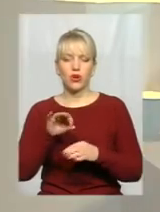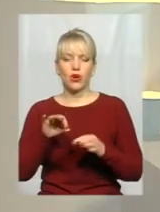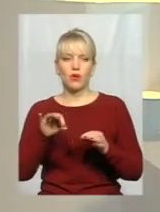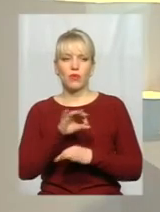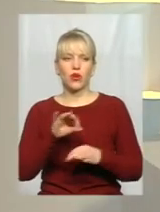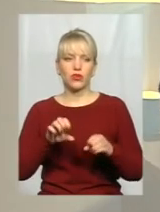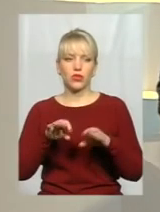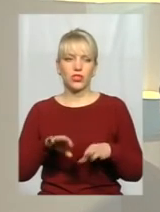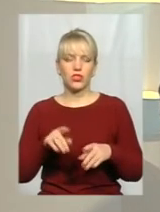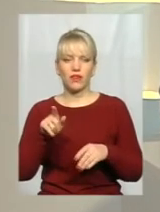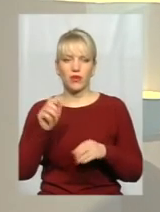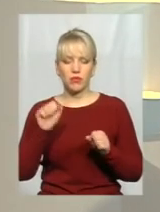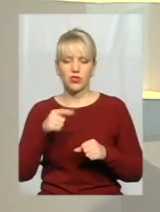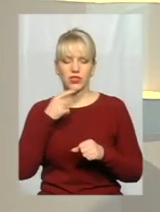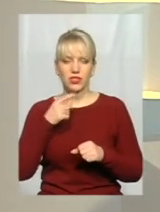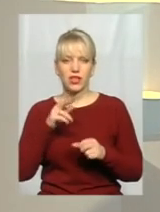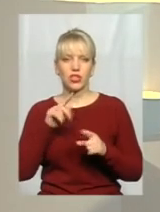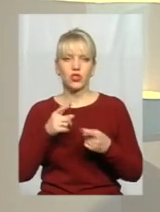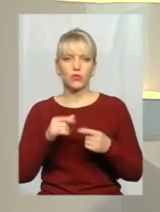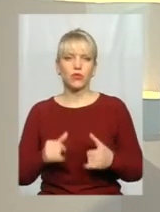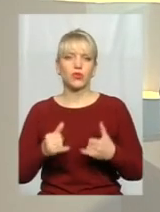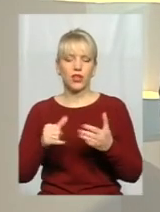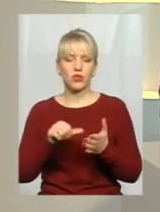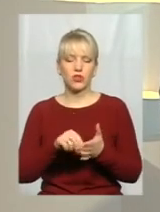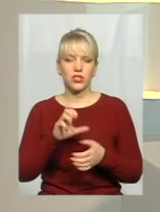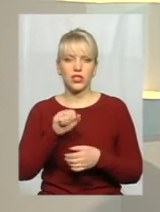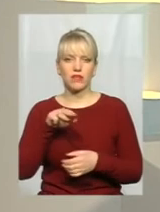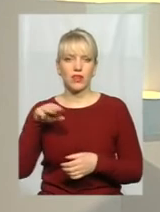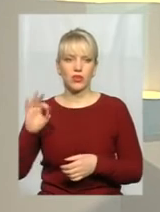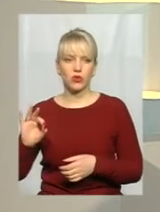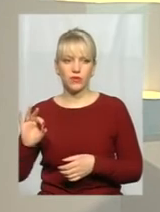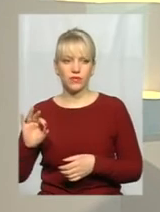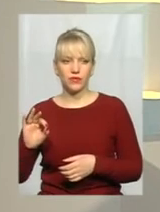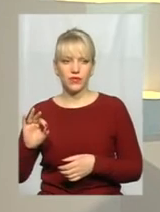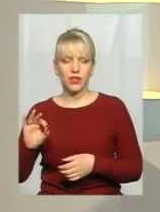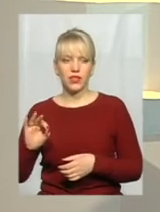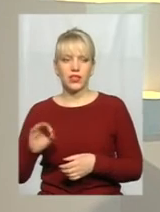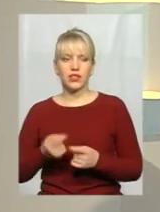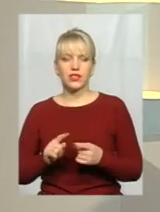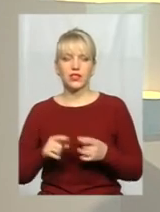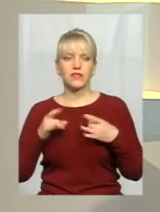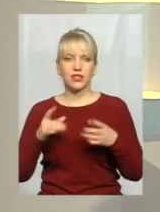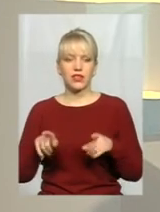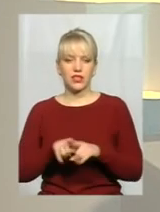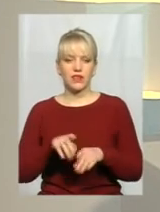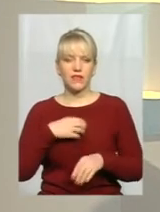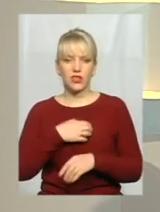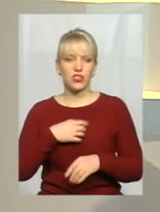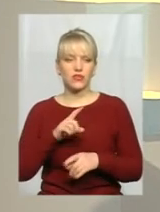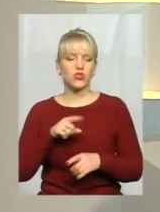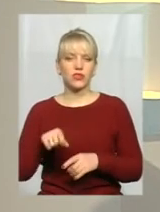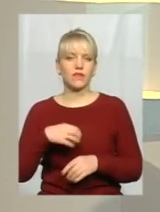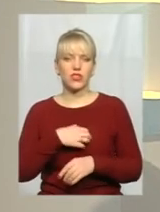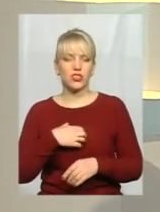можете сказати, чому для учасників антитерористичної операції ці свята такі важливі? Що там задається? Ну, я,